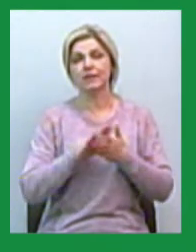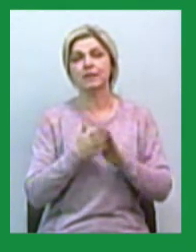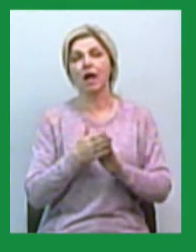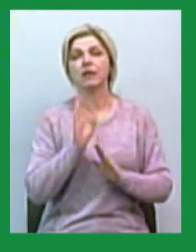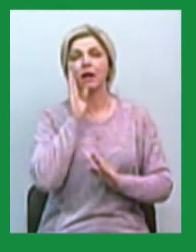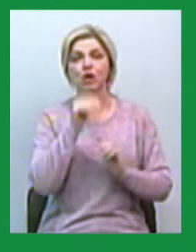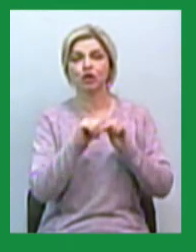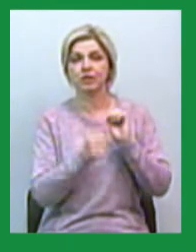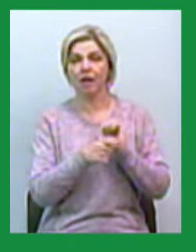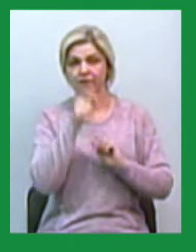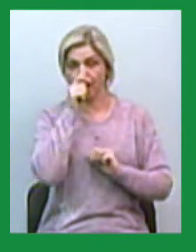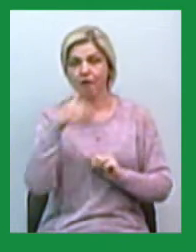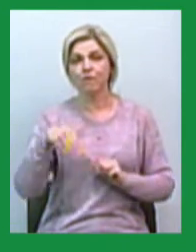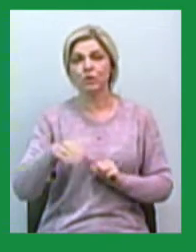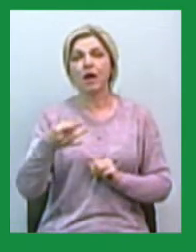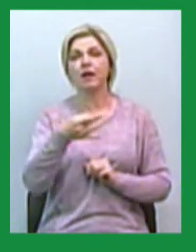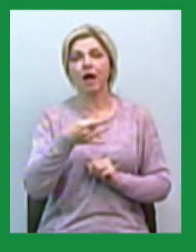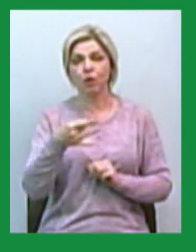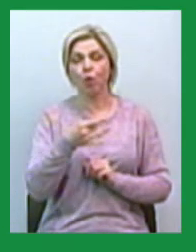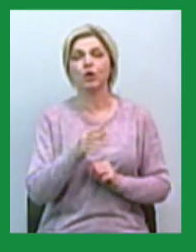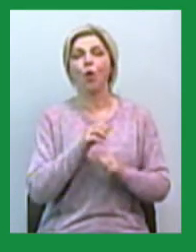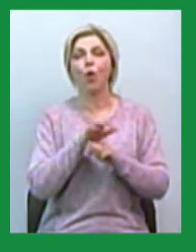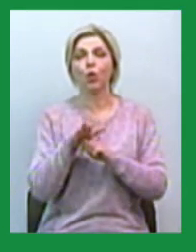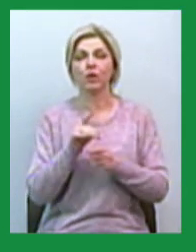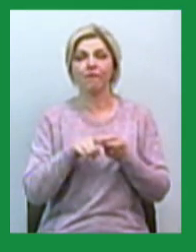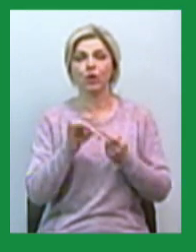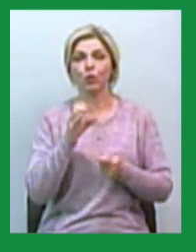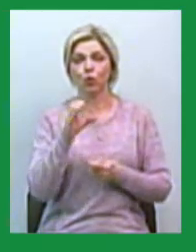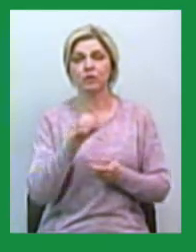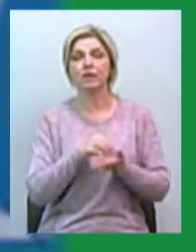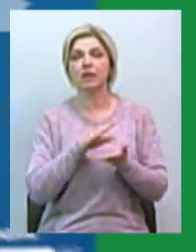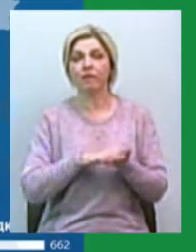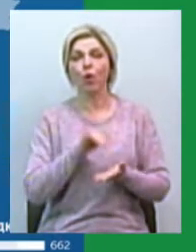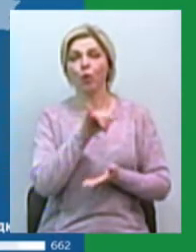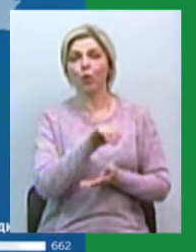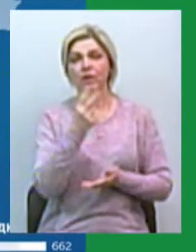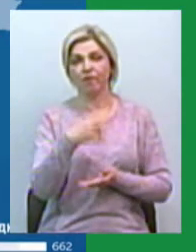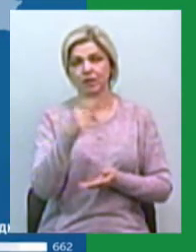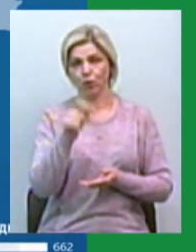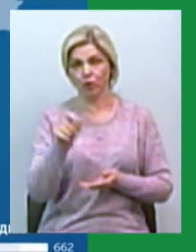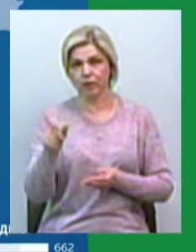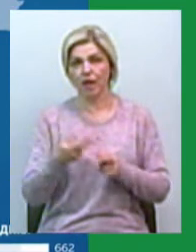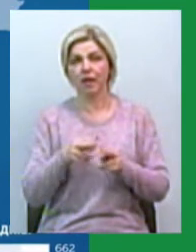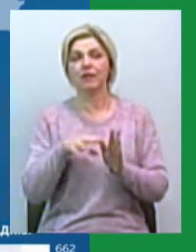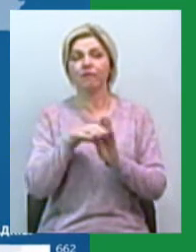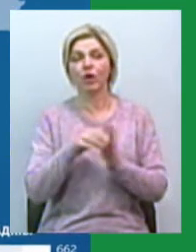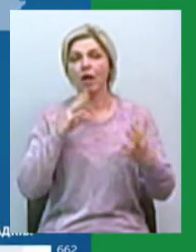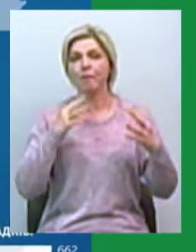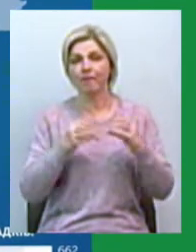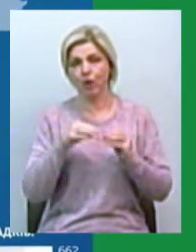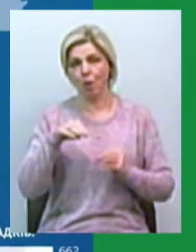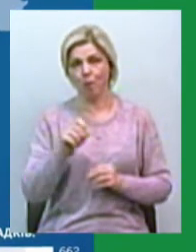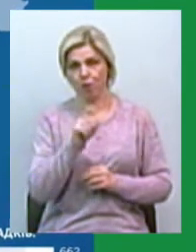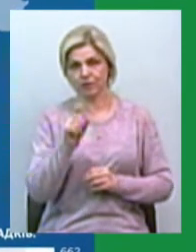квітня у Вознесенському районі коронавірус зафіксовано у 20 людей. Ці випадки увійшли до звіту МОЗ.